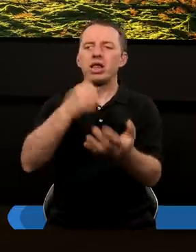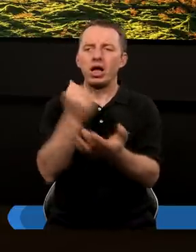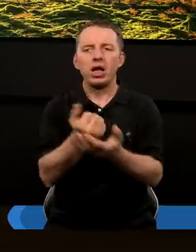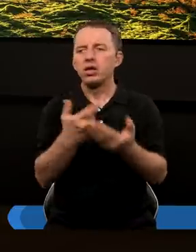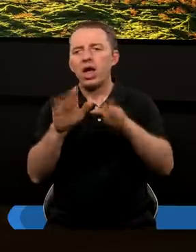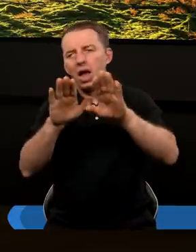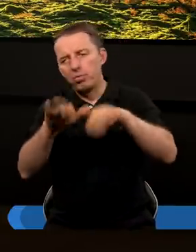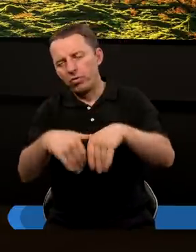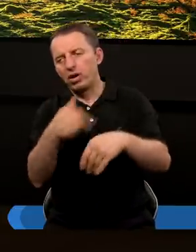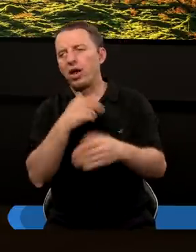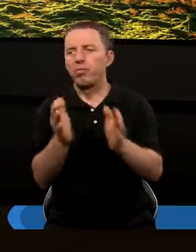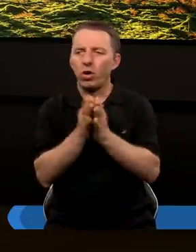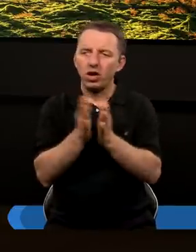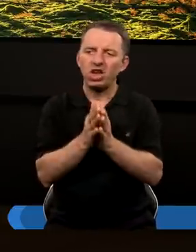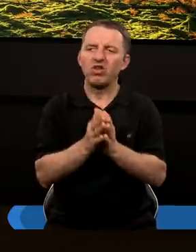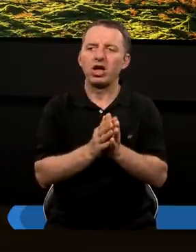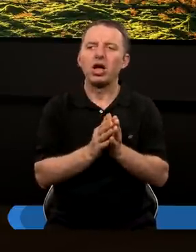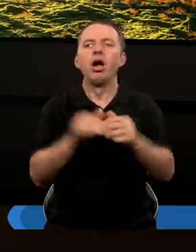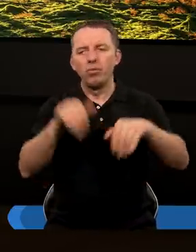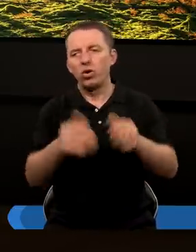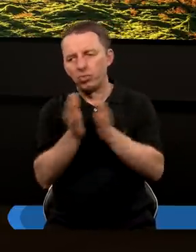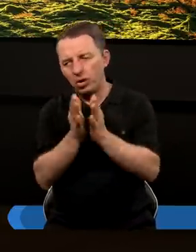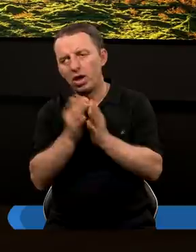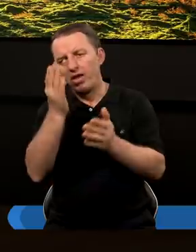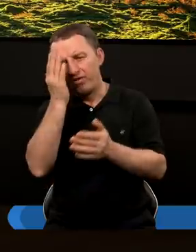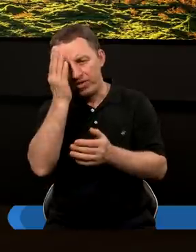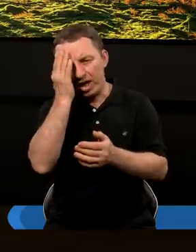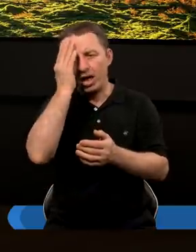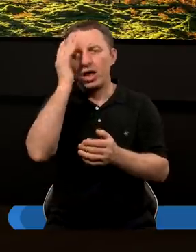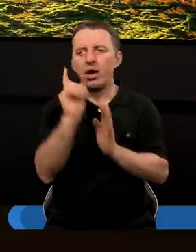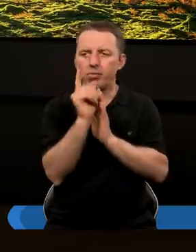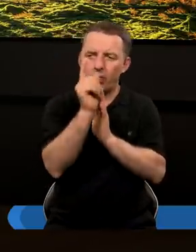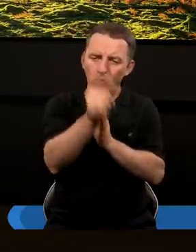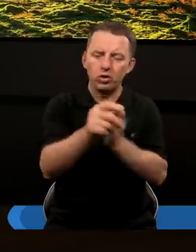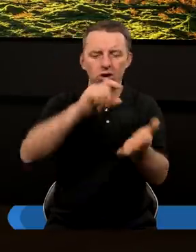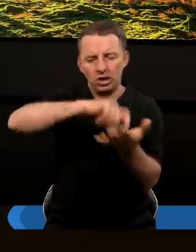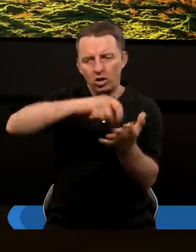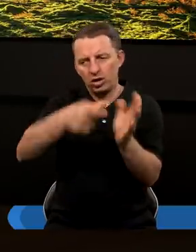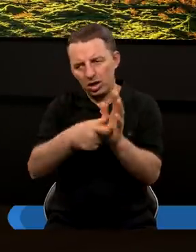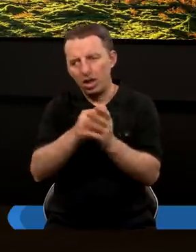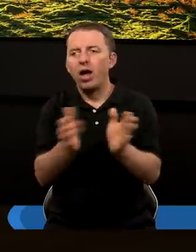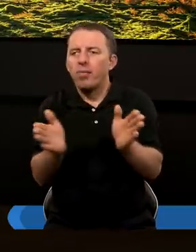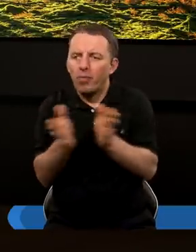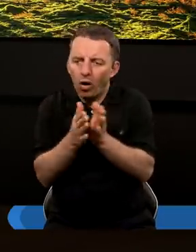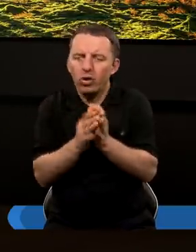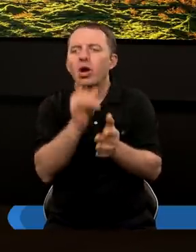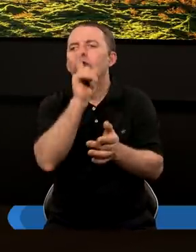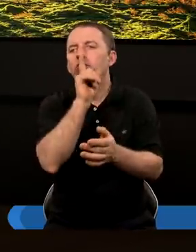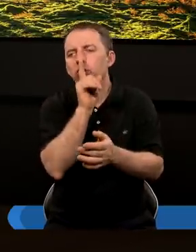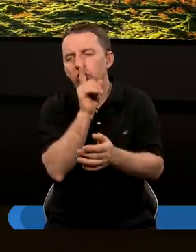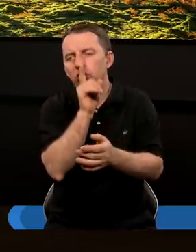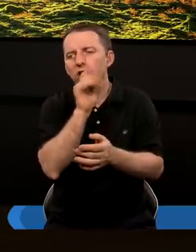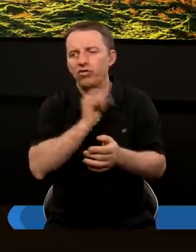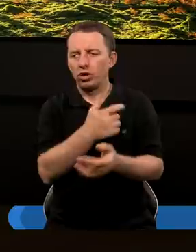nie pozwala na modlitwę, mógł modlić się tak jak mówi Jezus, żeby pójść do izdebki, gdzieś modlić się w